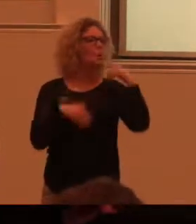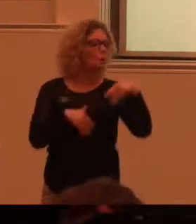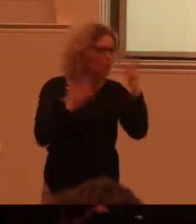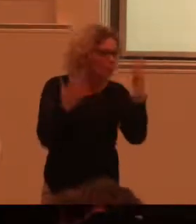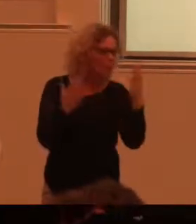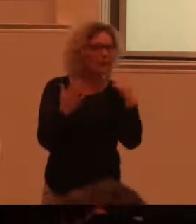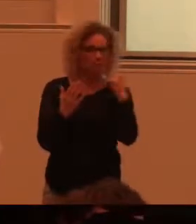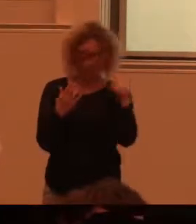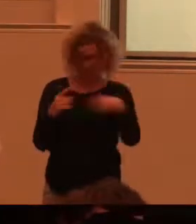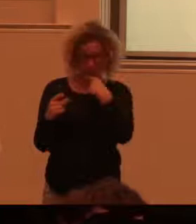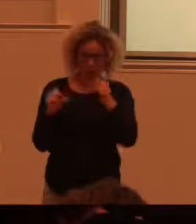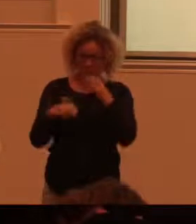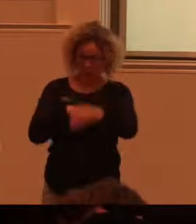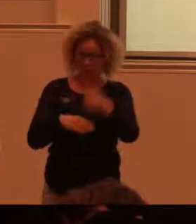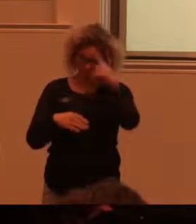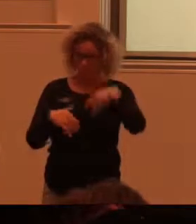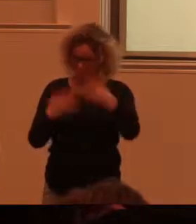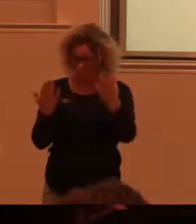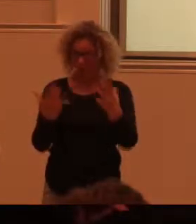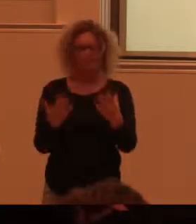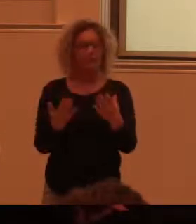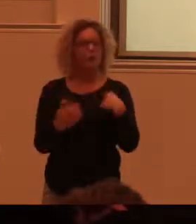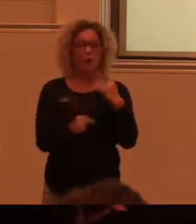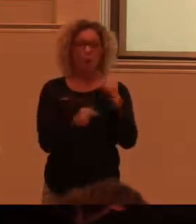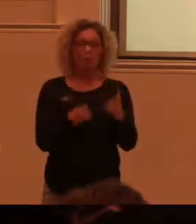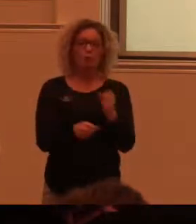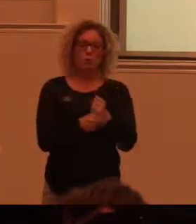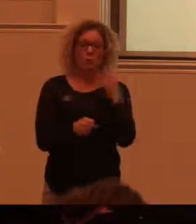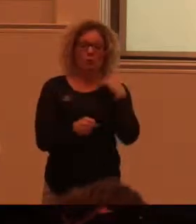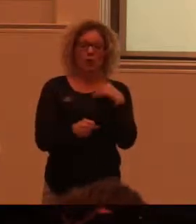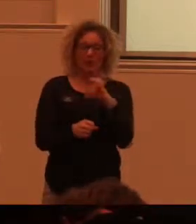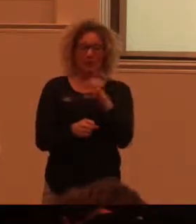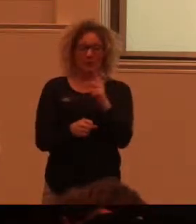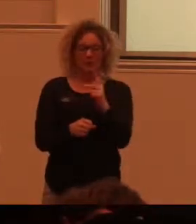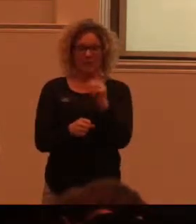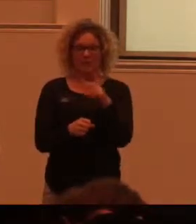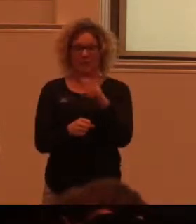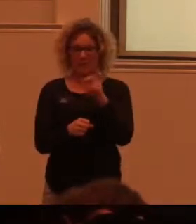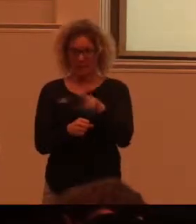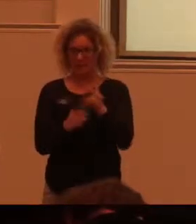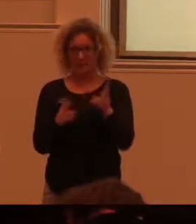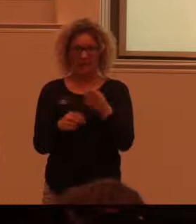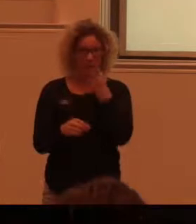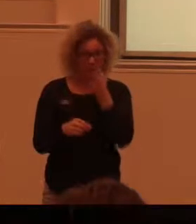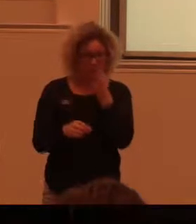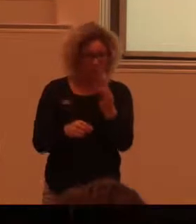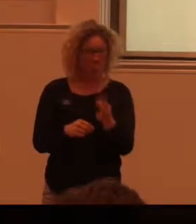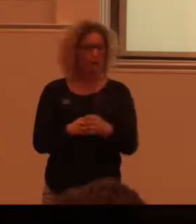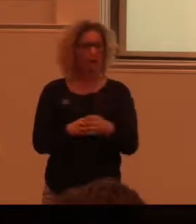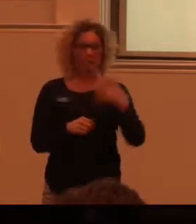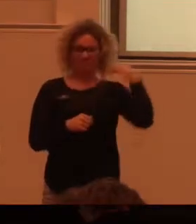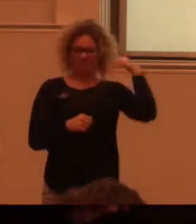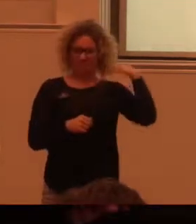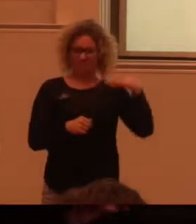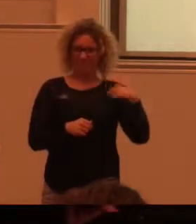lite smått imorgon och jobba lite grann på skansen också med samma frågor. Och har egentligen förflutet